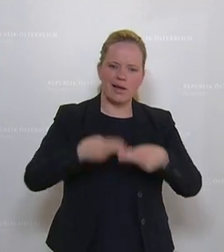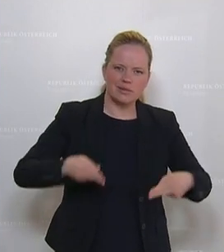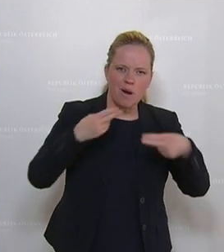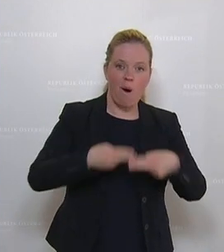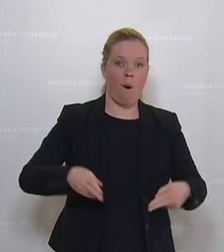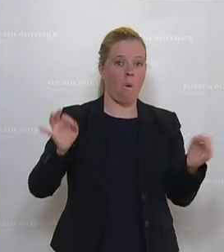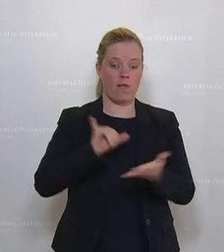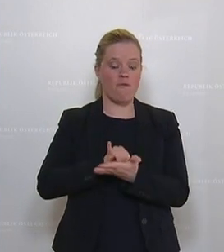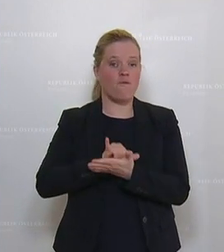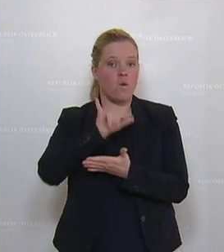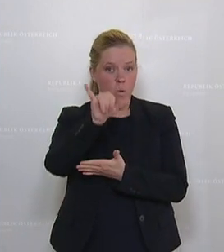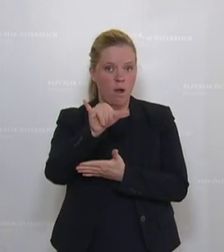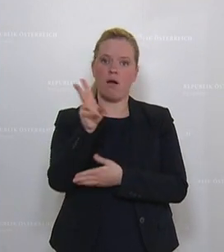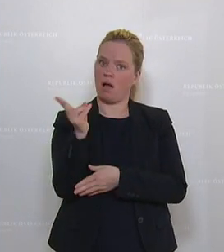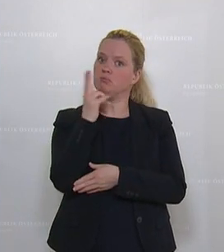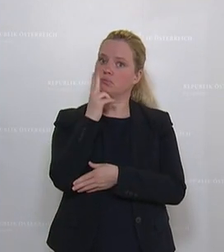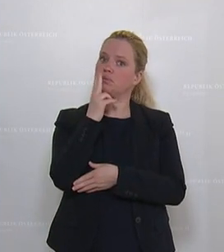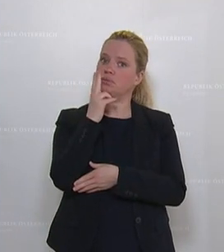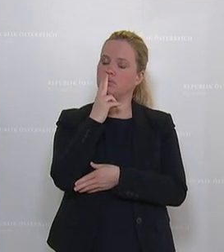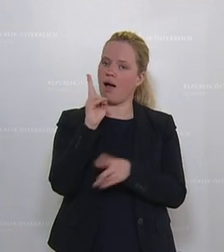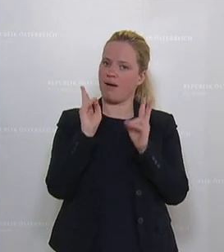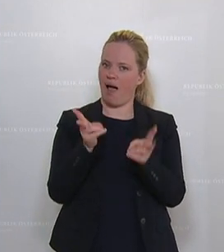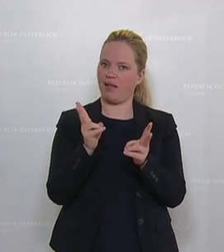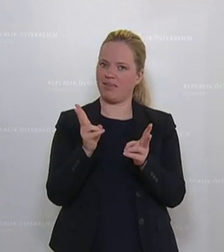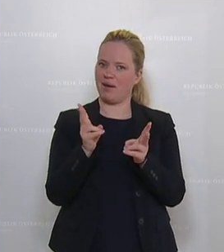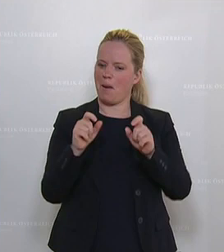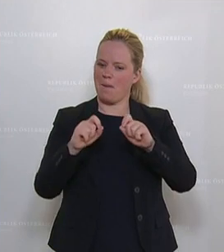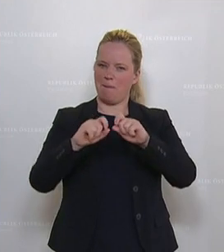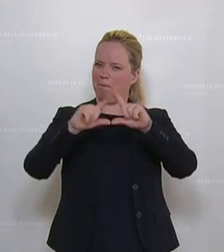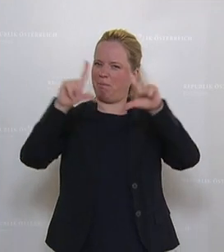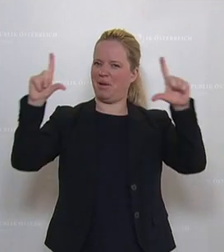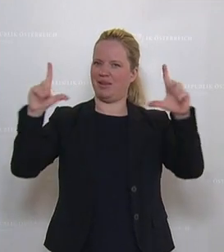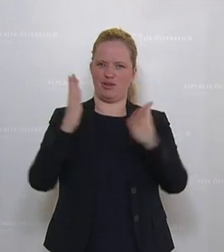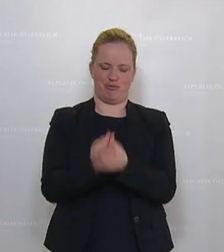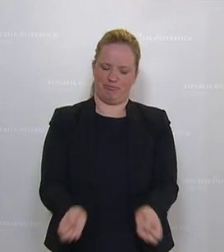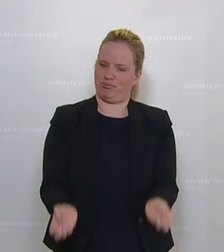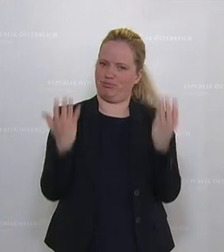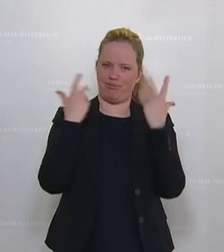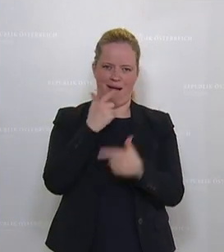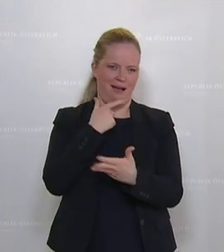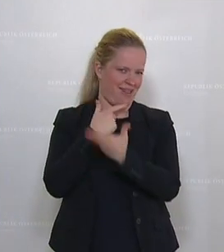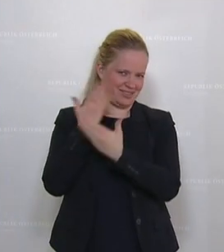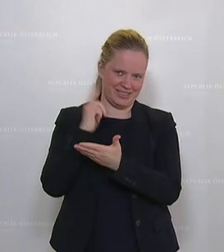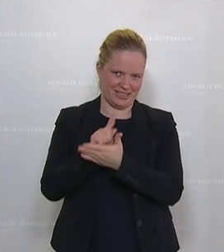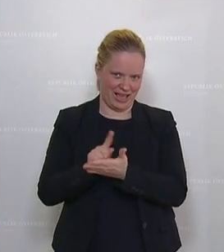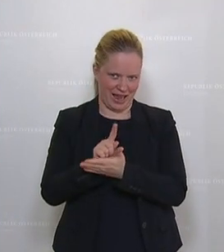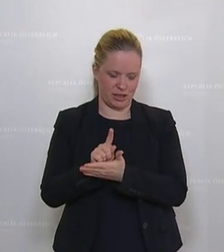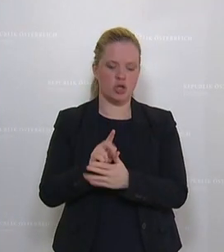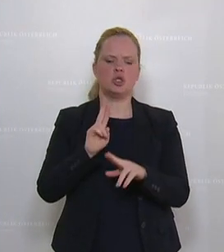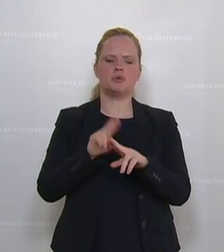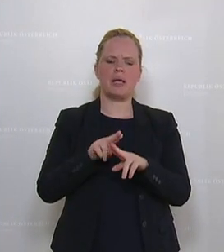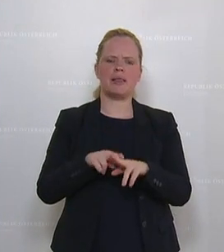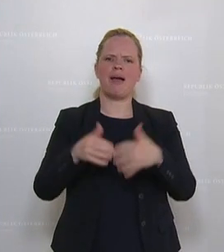Flügen rauchen hat können, Bilder aus einer fast längst vergangenen Zeit. Dann kamen die getrennten